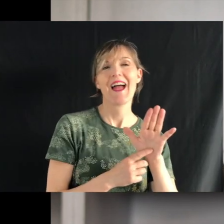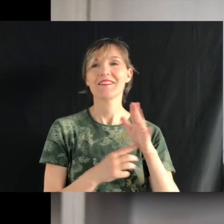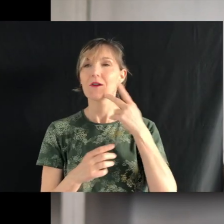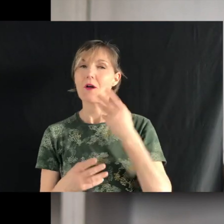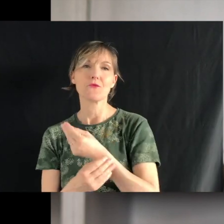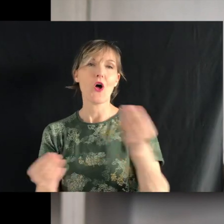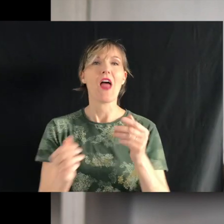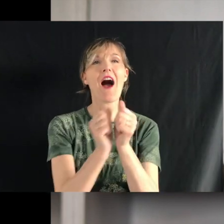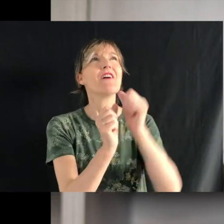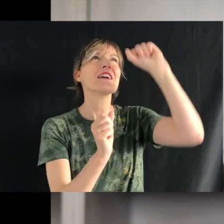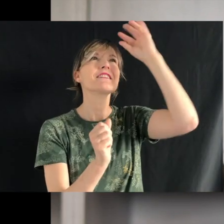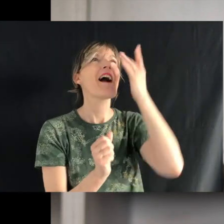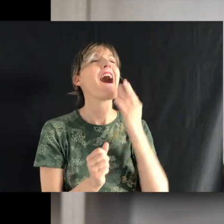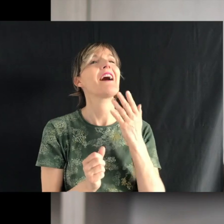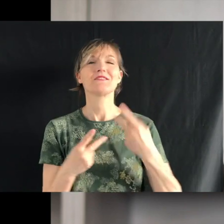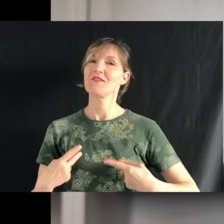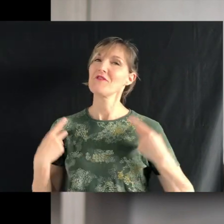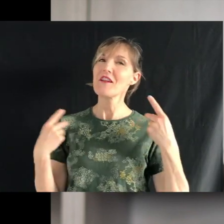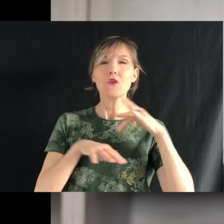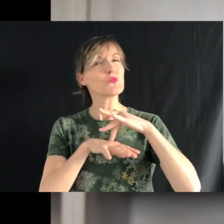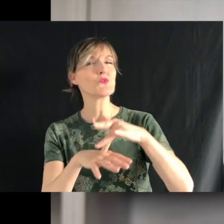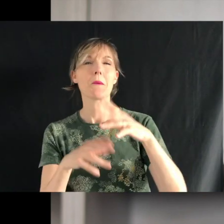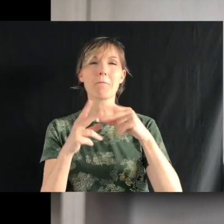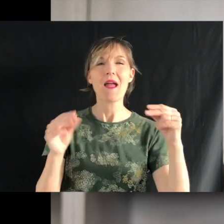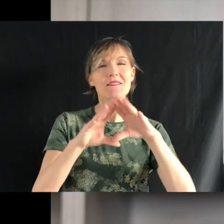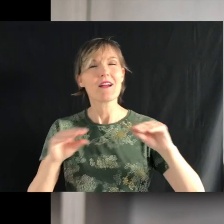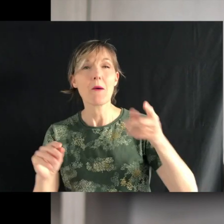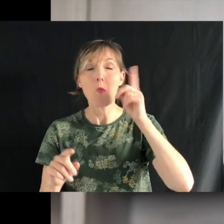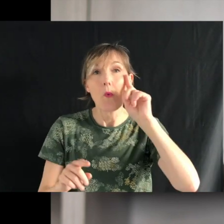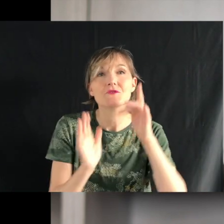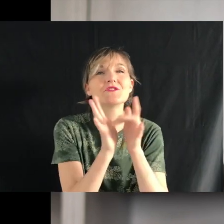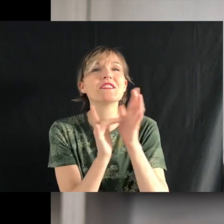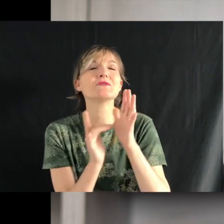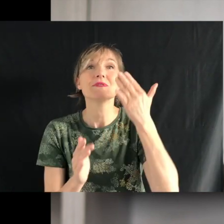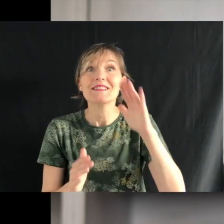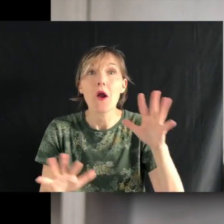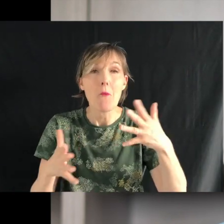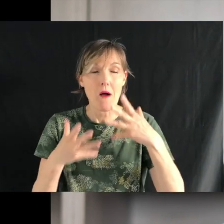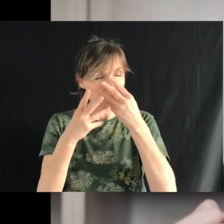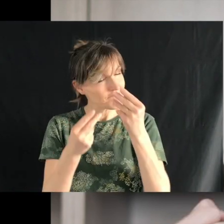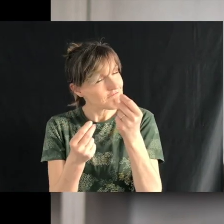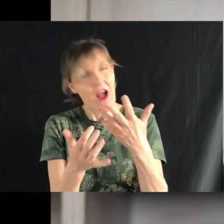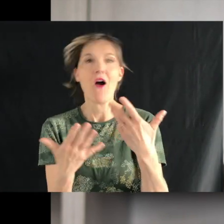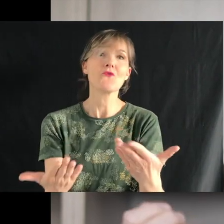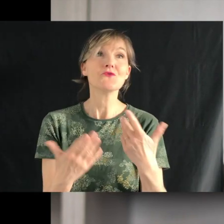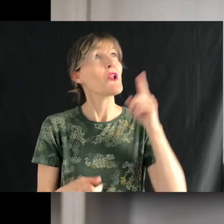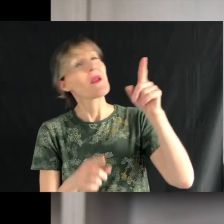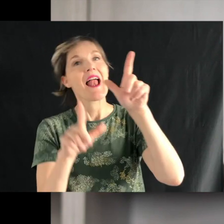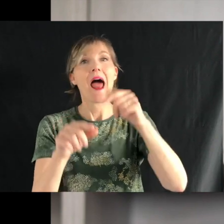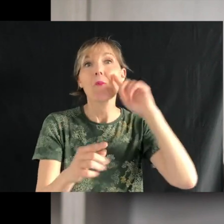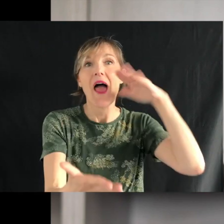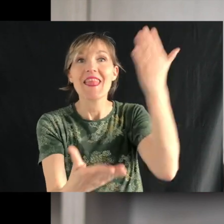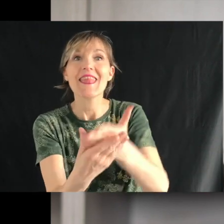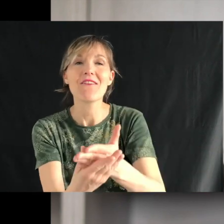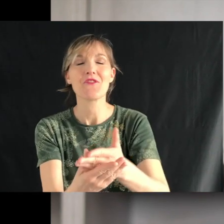vivre dans la paix, dans la tranquillité, car Jésus sait comment tu te sens aujourd'hui. Et il est là pour intervenir dans ta